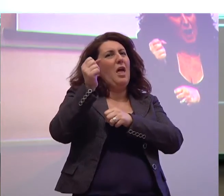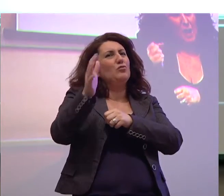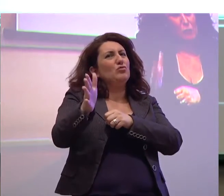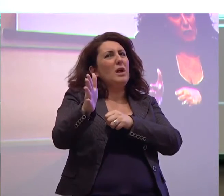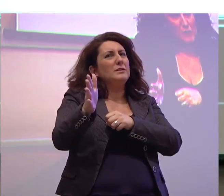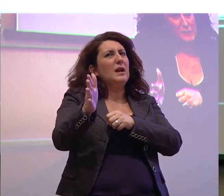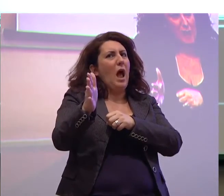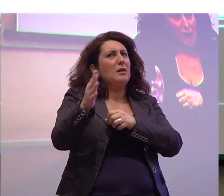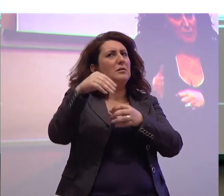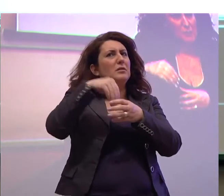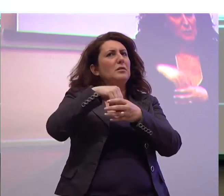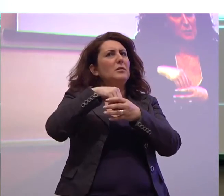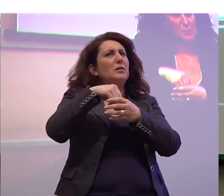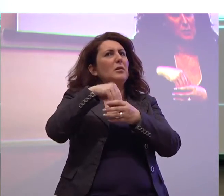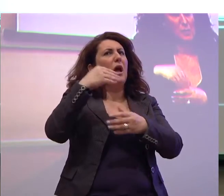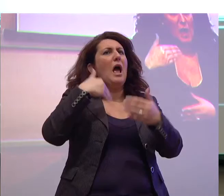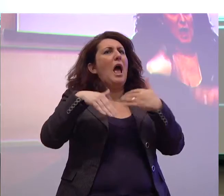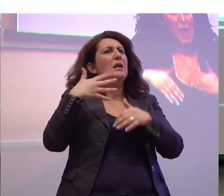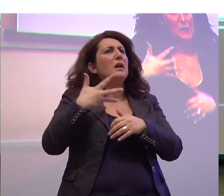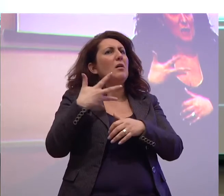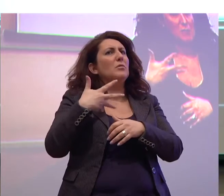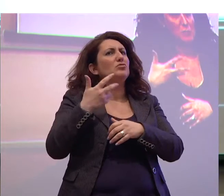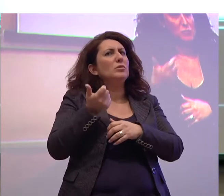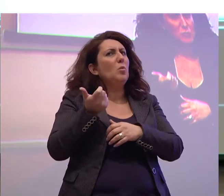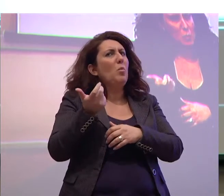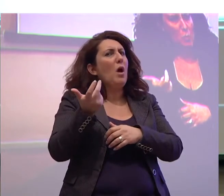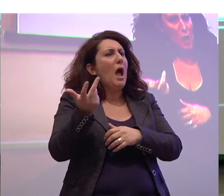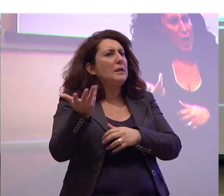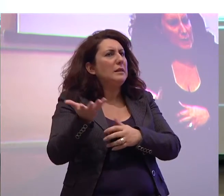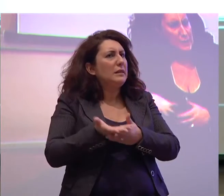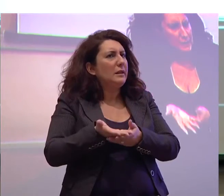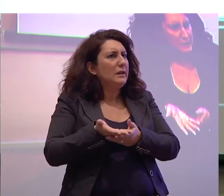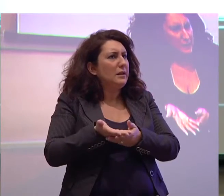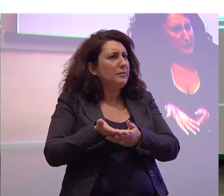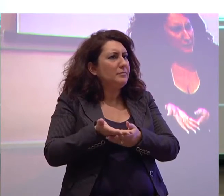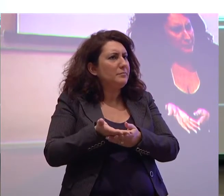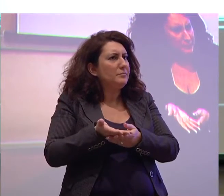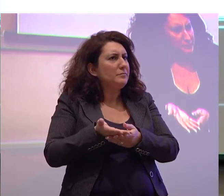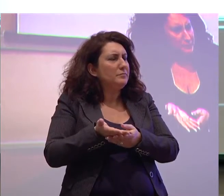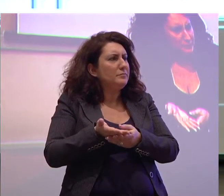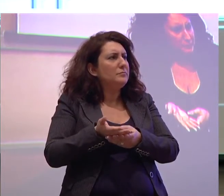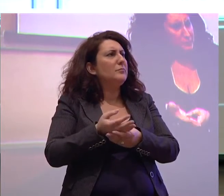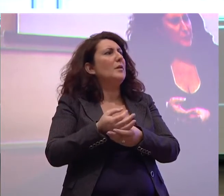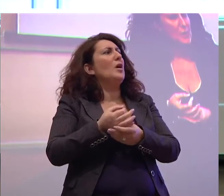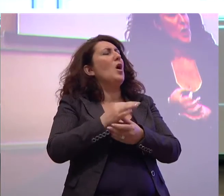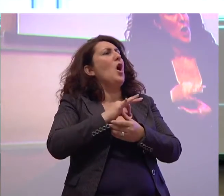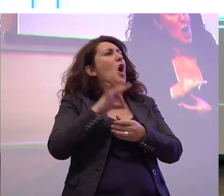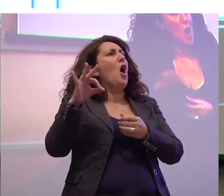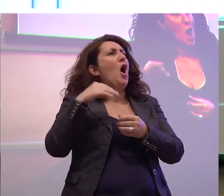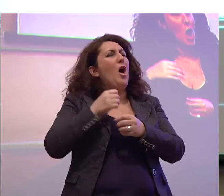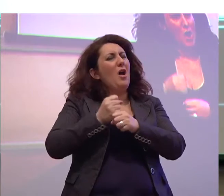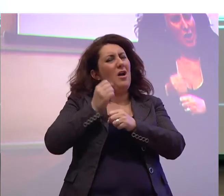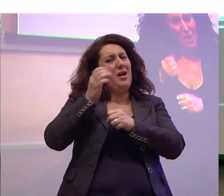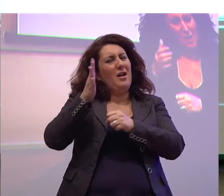handicappati, sono coloro che rappresentavano la percentuale di